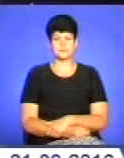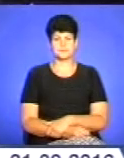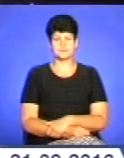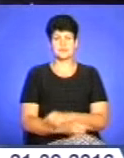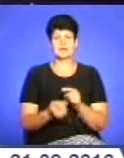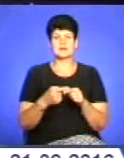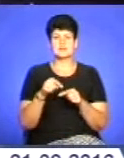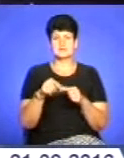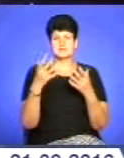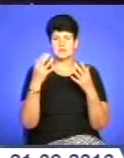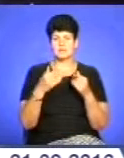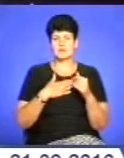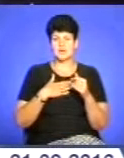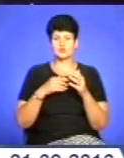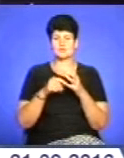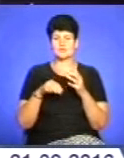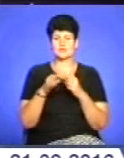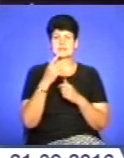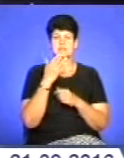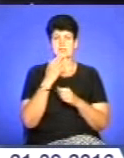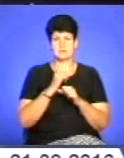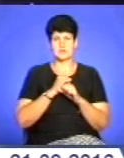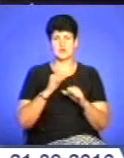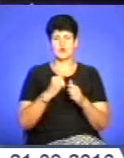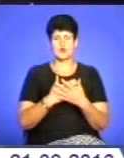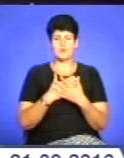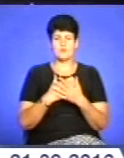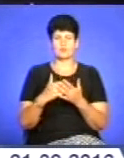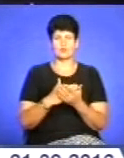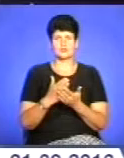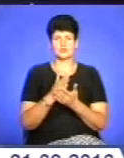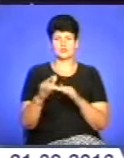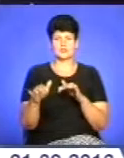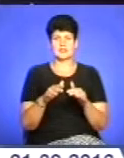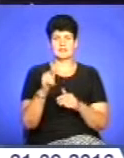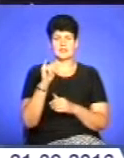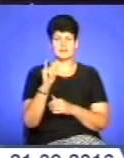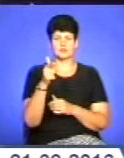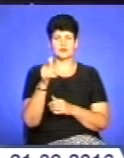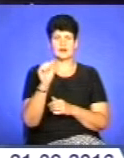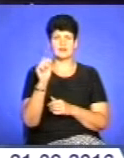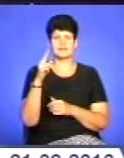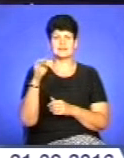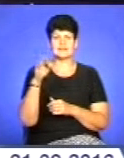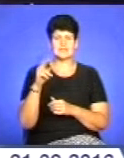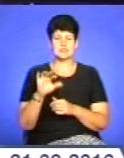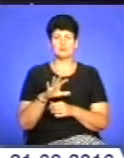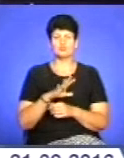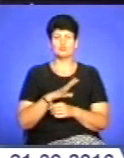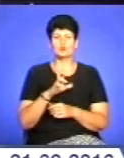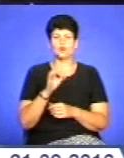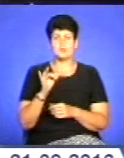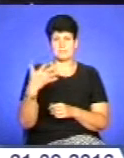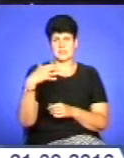Цими днями нашому земляку, націоналісту, патріоту, громадськополітичному діячу Івану Гавдиді виповнилося би 50 років.